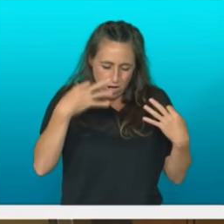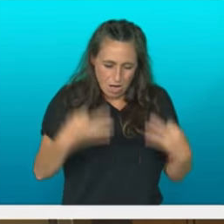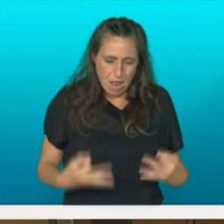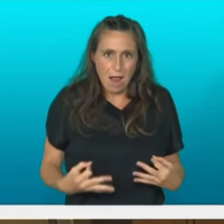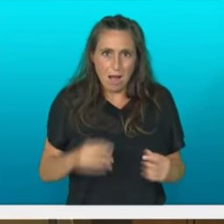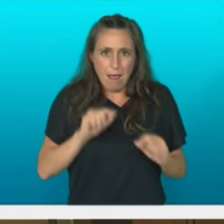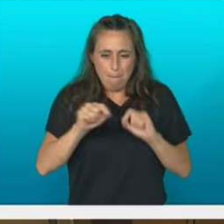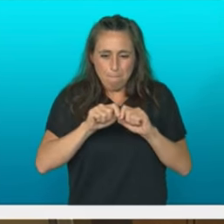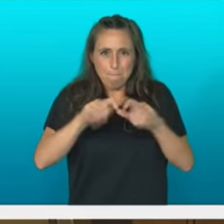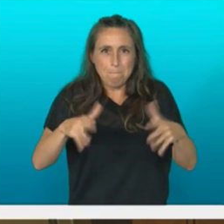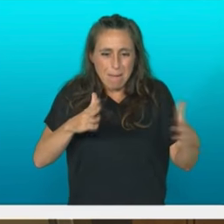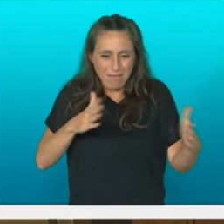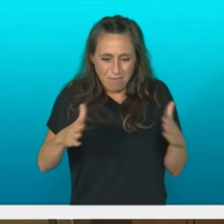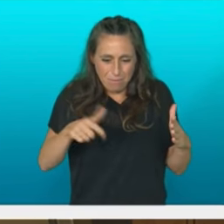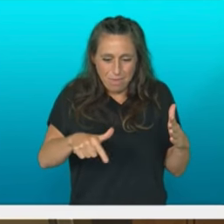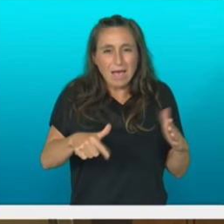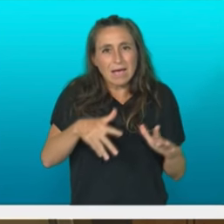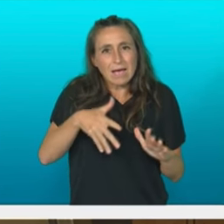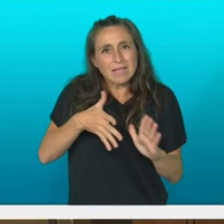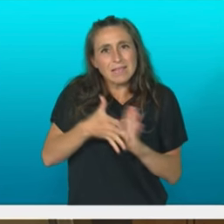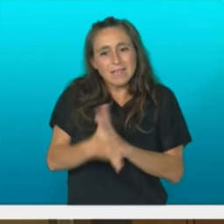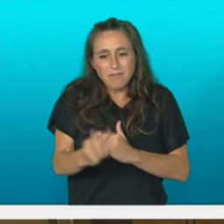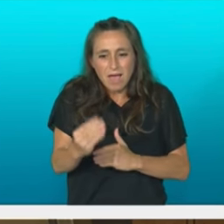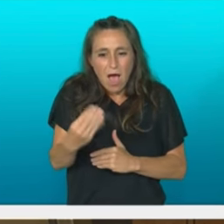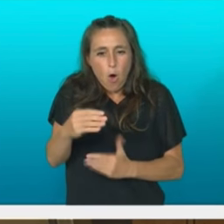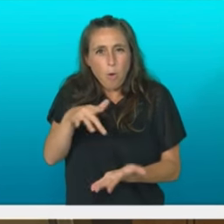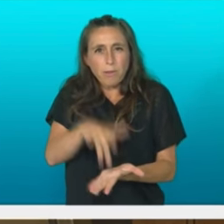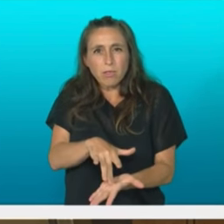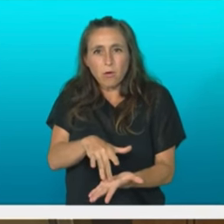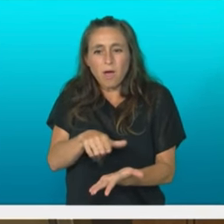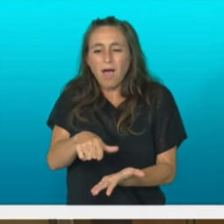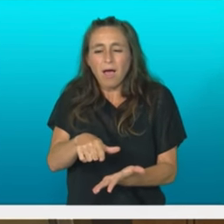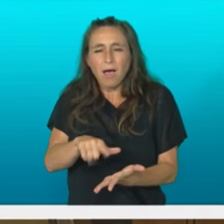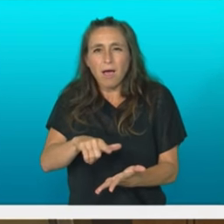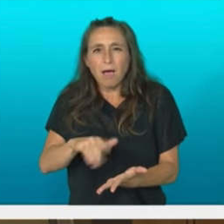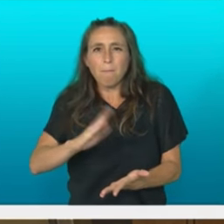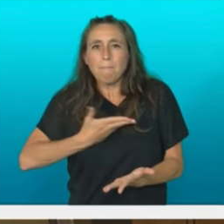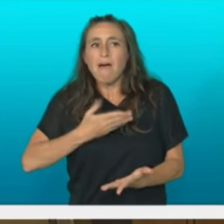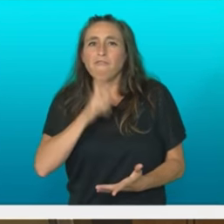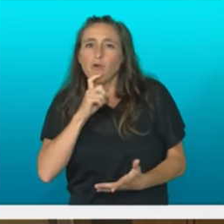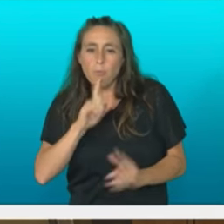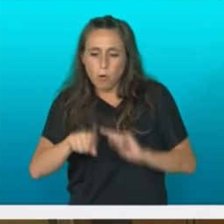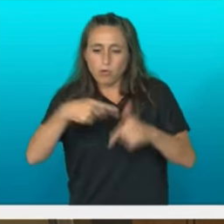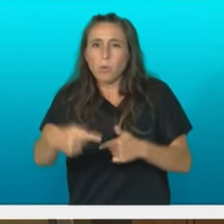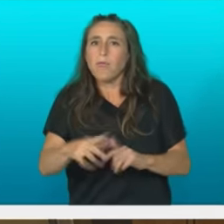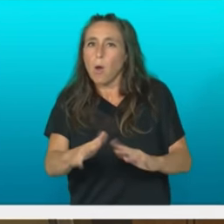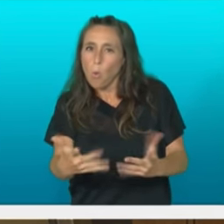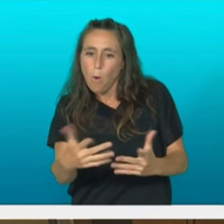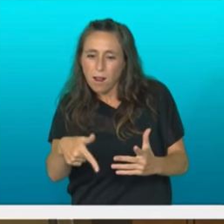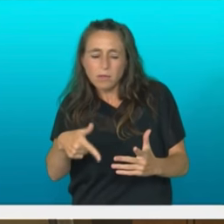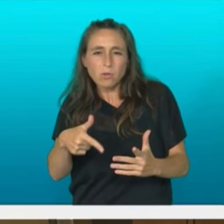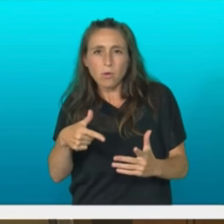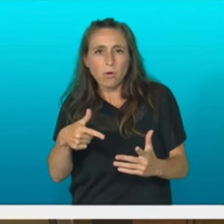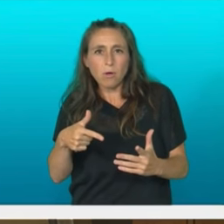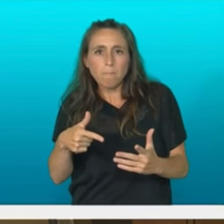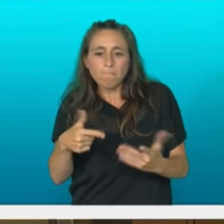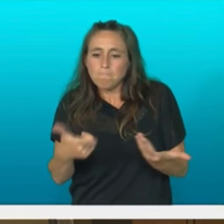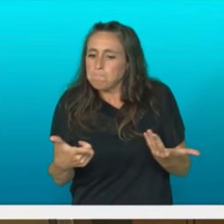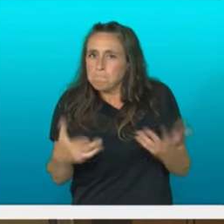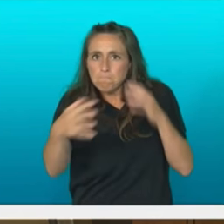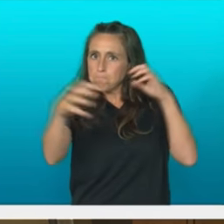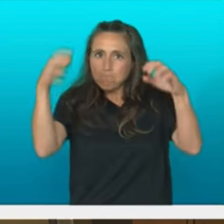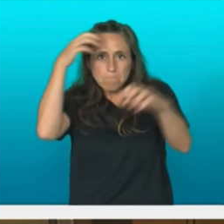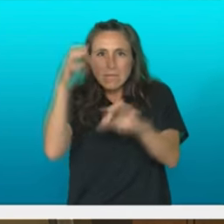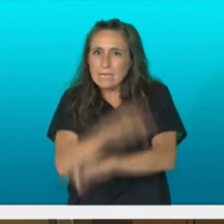erdian gazte izatea zer den eta zer ondorio dituen. Eta nik ez dakit jabetzen garen desazekzio terminotan, honek